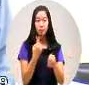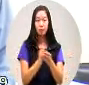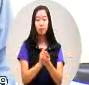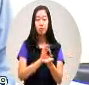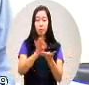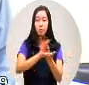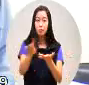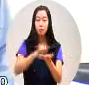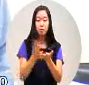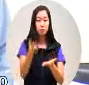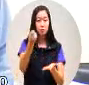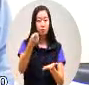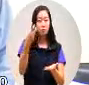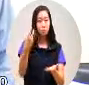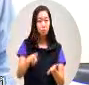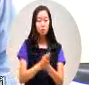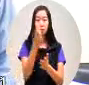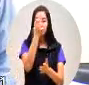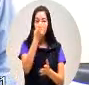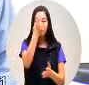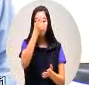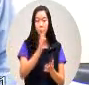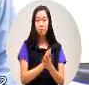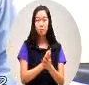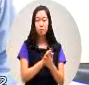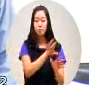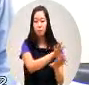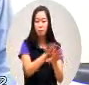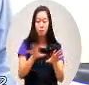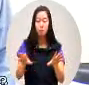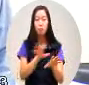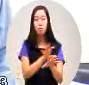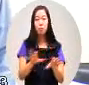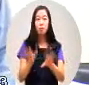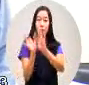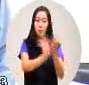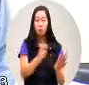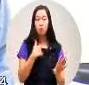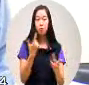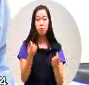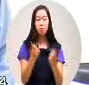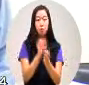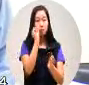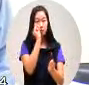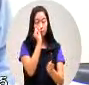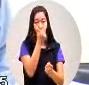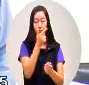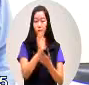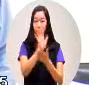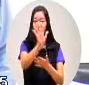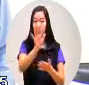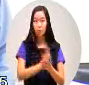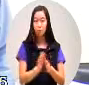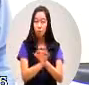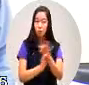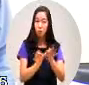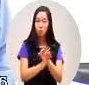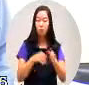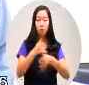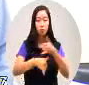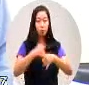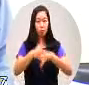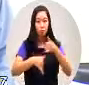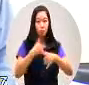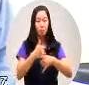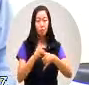权利跟管理模式那么我们有特殊的经济生活的